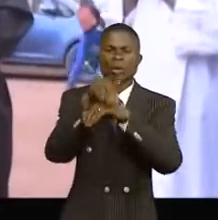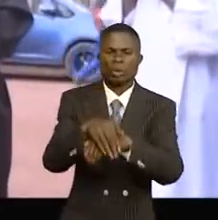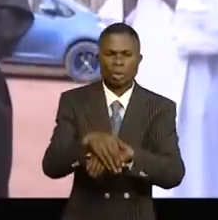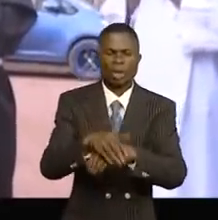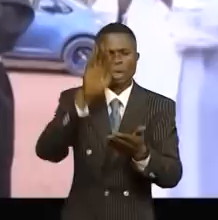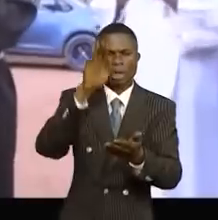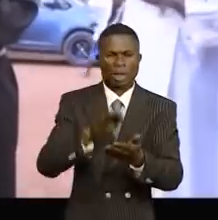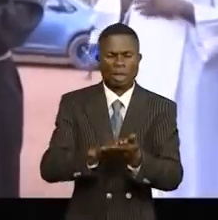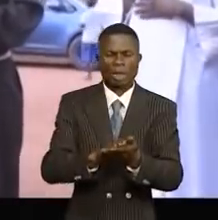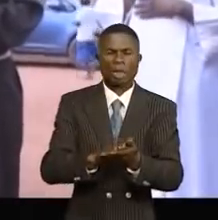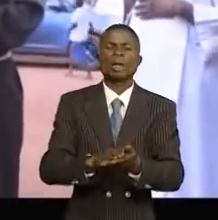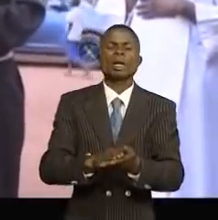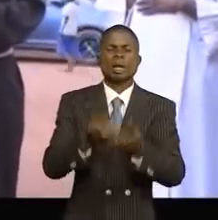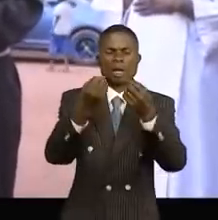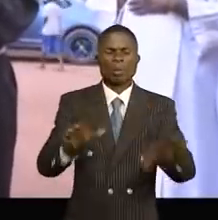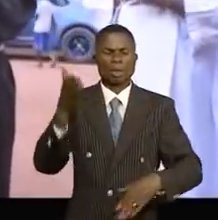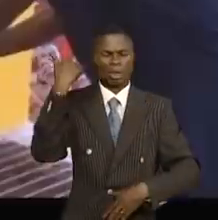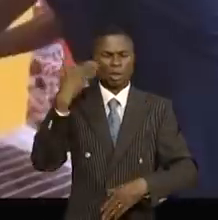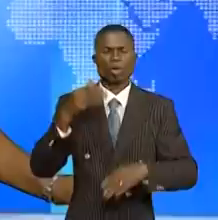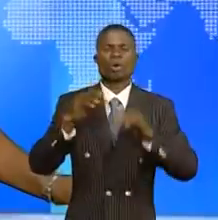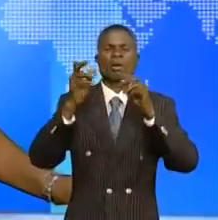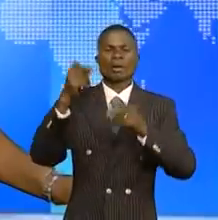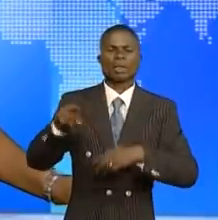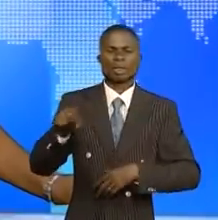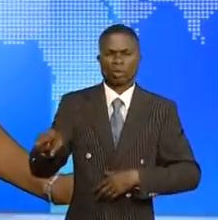réduire le déficit en eau potable dans sa juridiction.